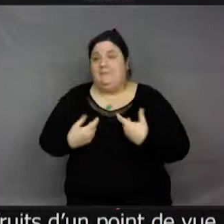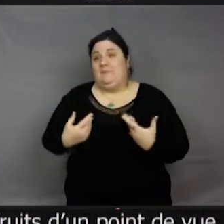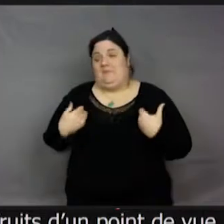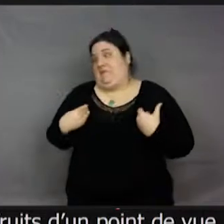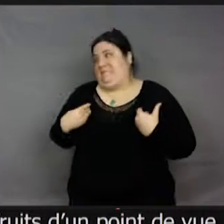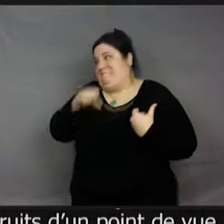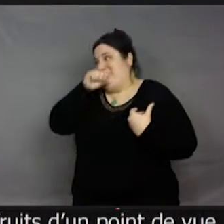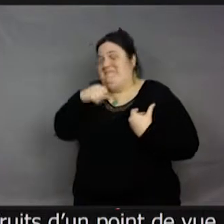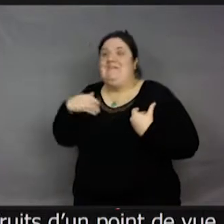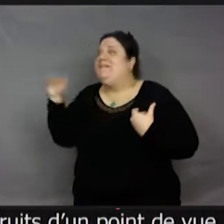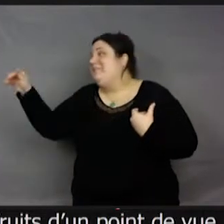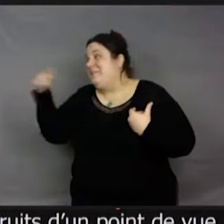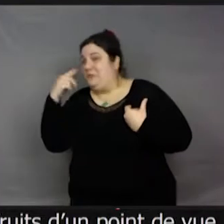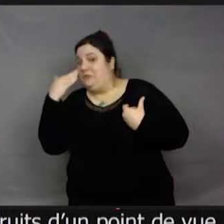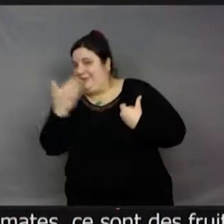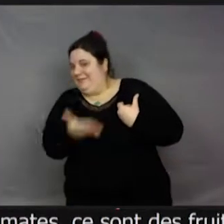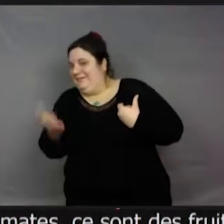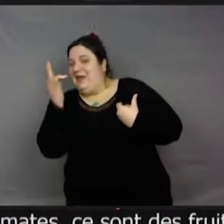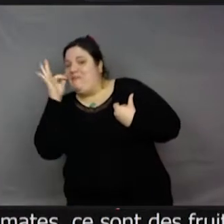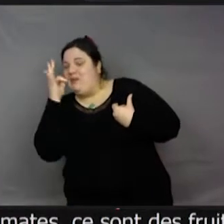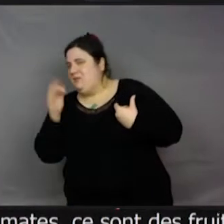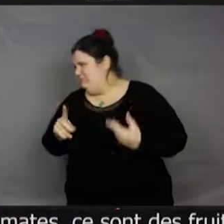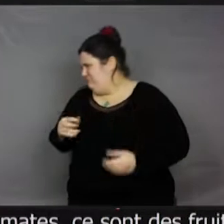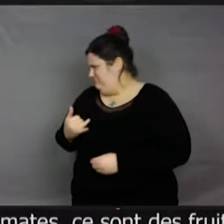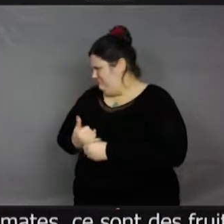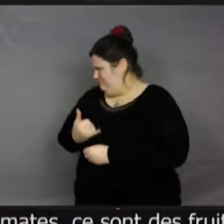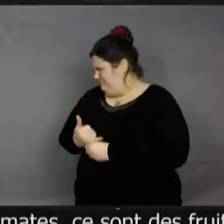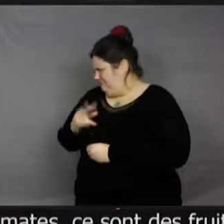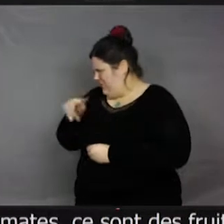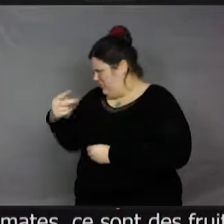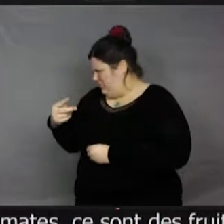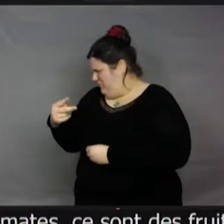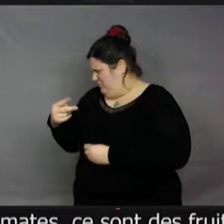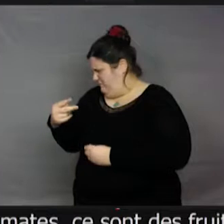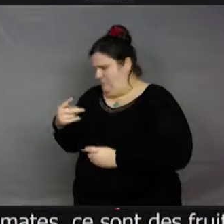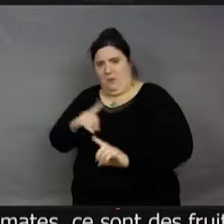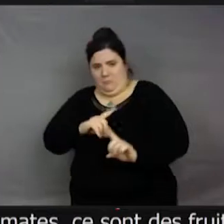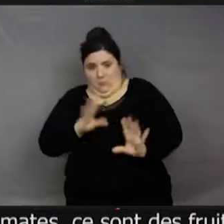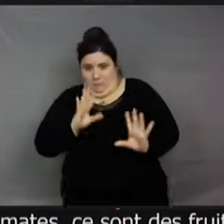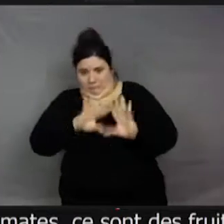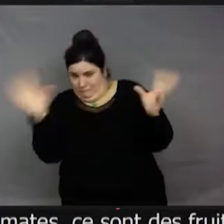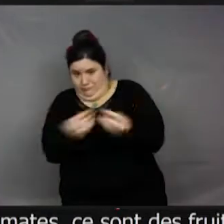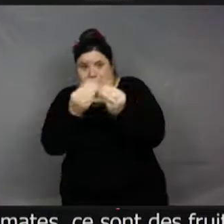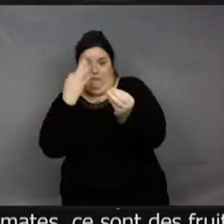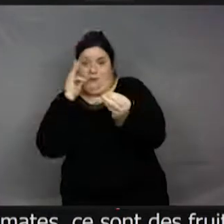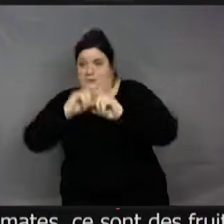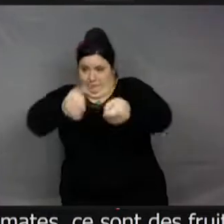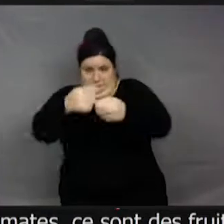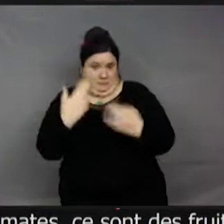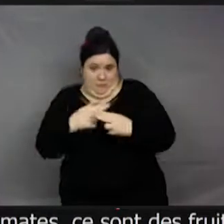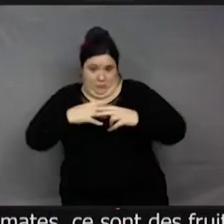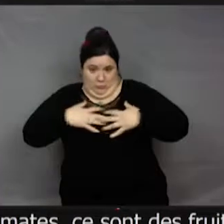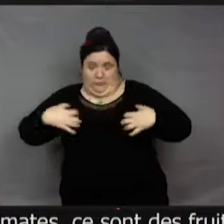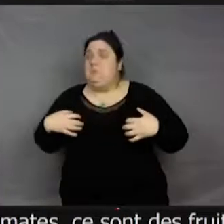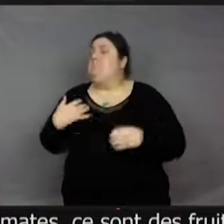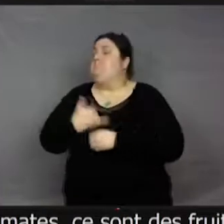mange quasiment ce sont des fruits ou presque. Et même une carotte indirectement, bien sûr qu'une carotte c'est une racine, mais un jour, elle fait une fleur qui lui permet de se reproduire et